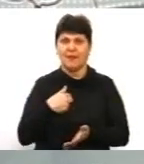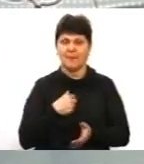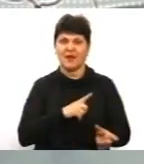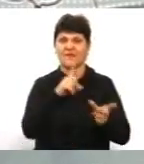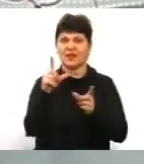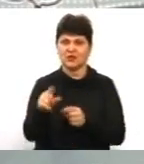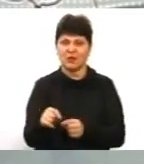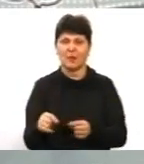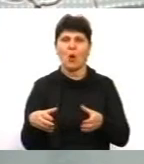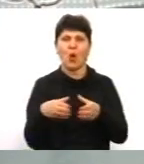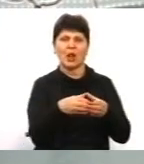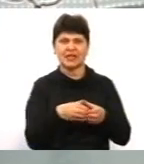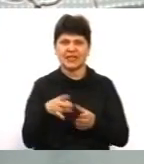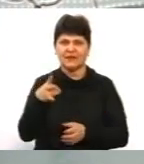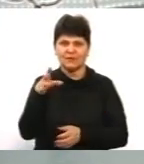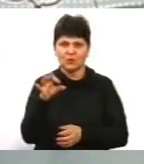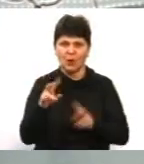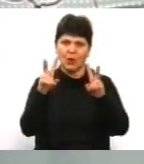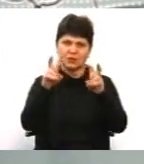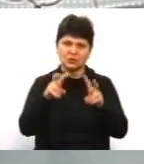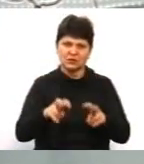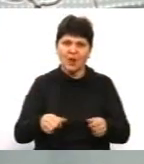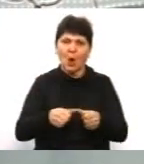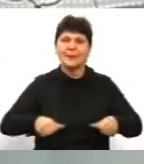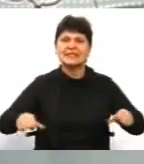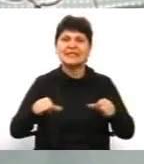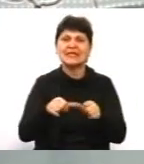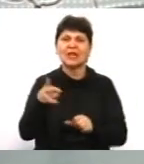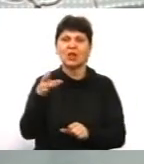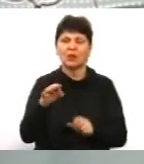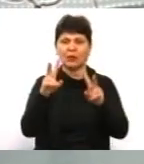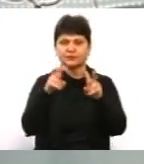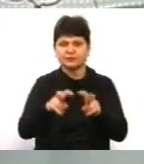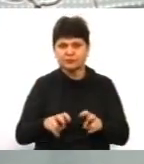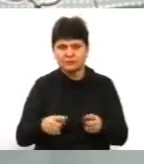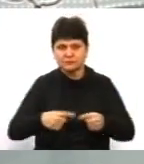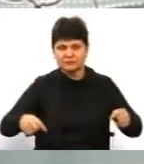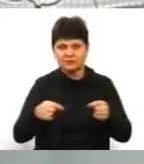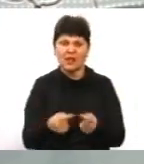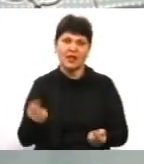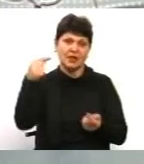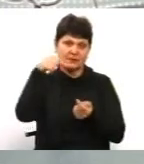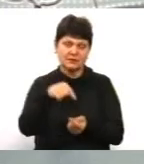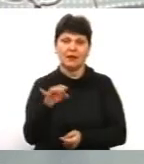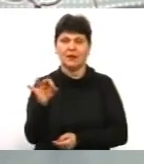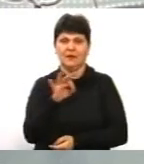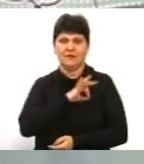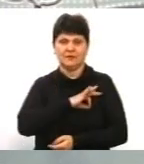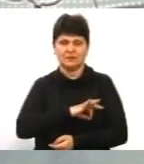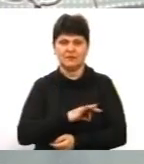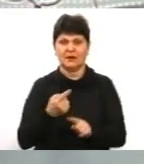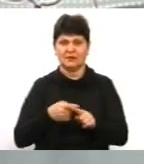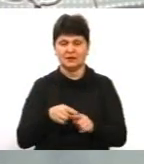колективно досліджуємо комісійну ділянку, чи відповідає і застосування цих приладів